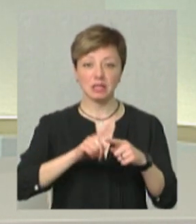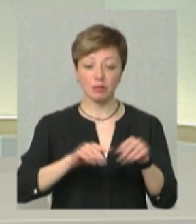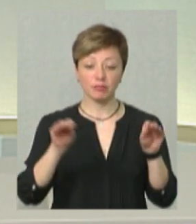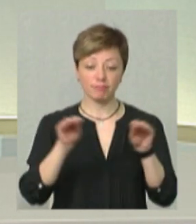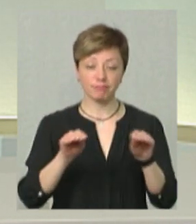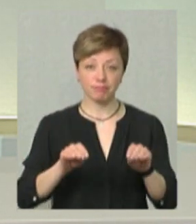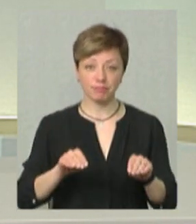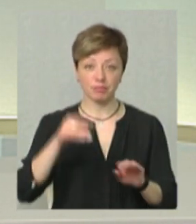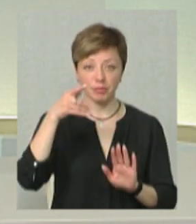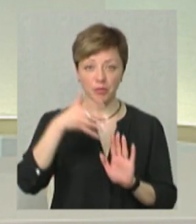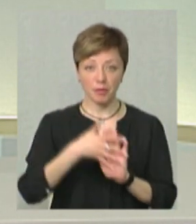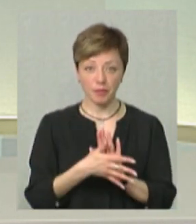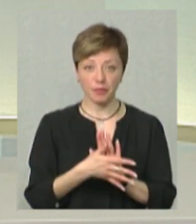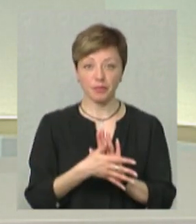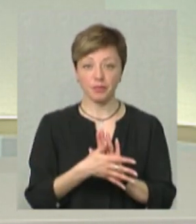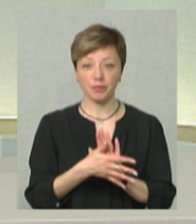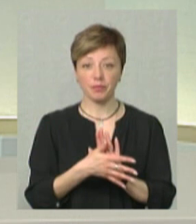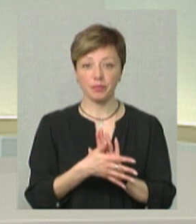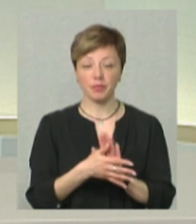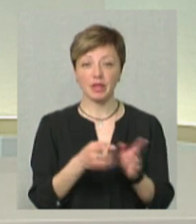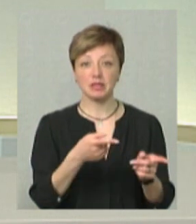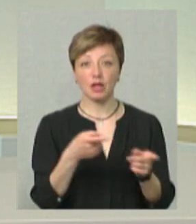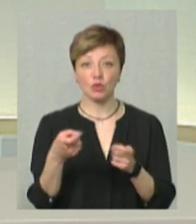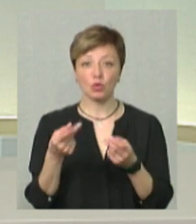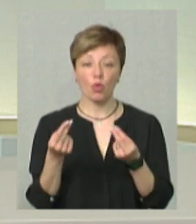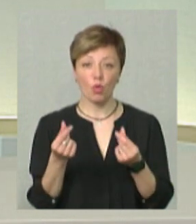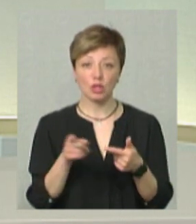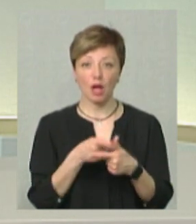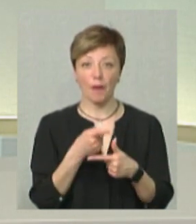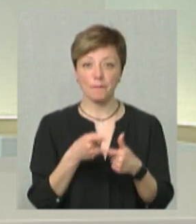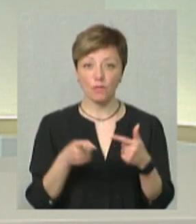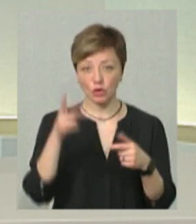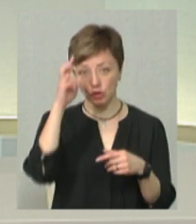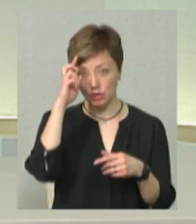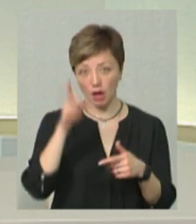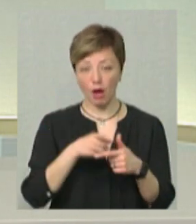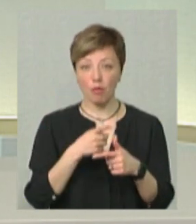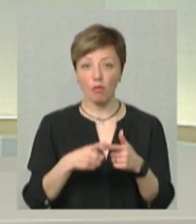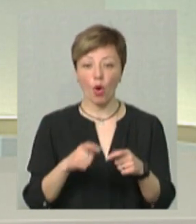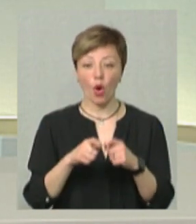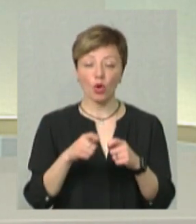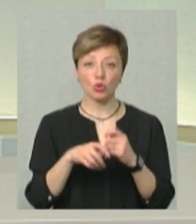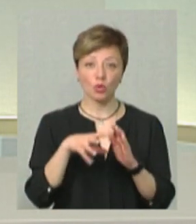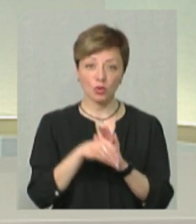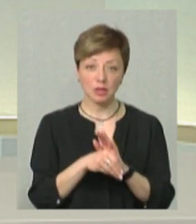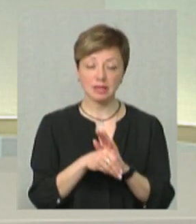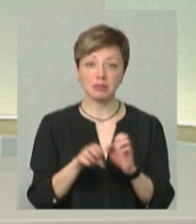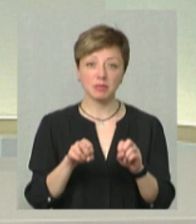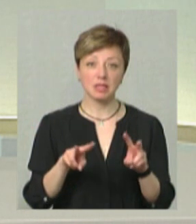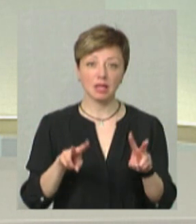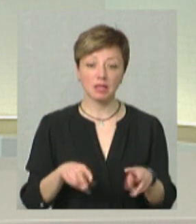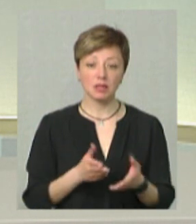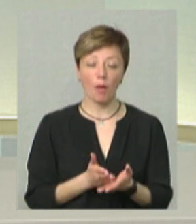ми залучимо кошти або державні, або донорські, щоб спеціалісти